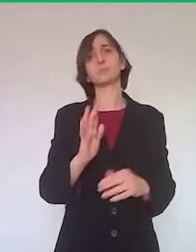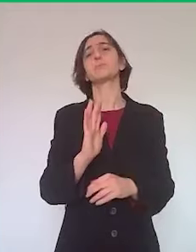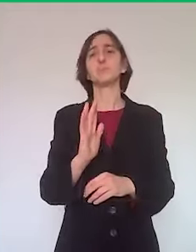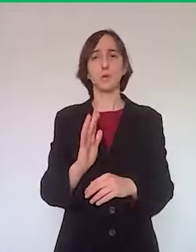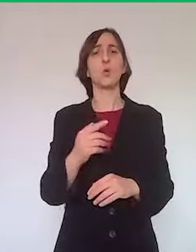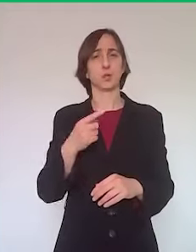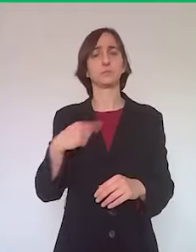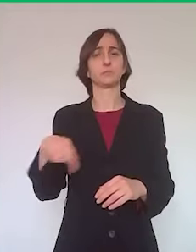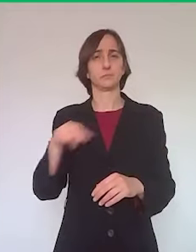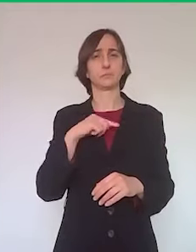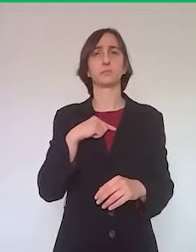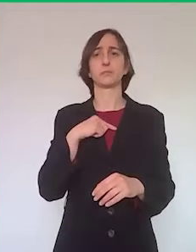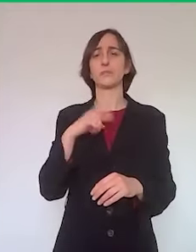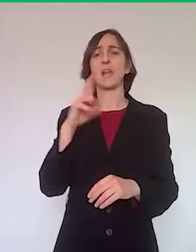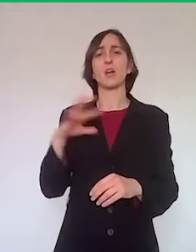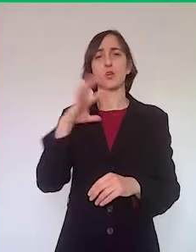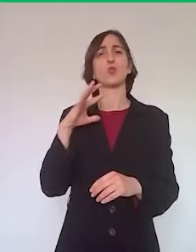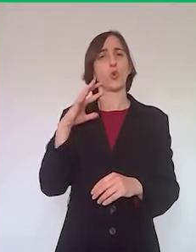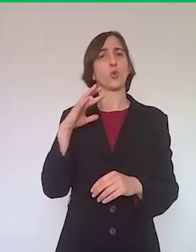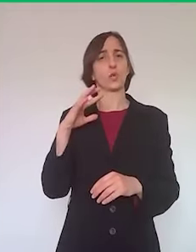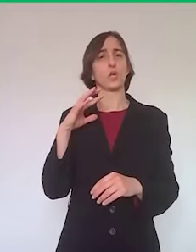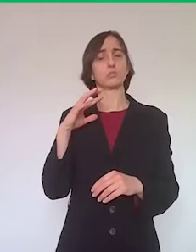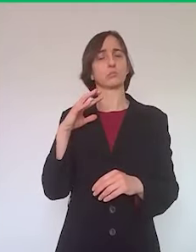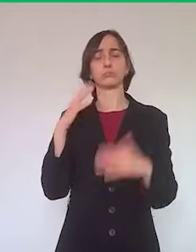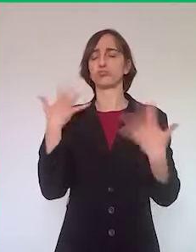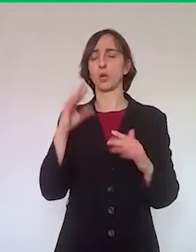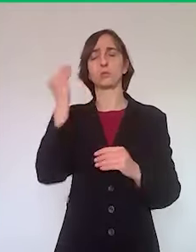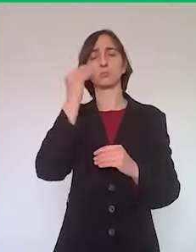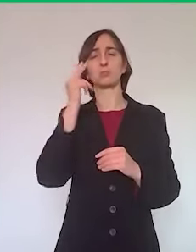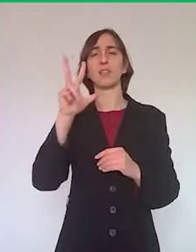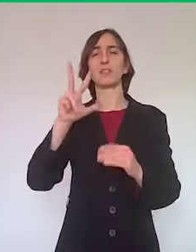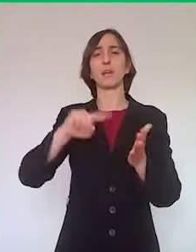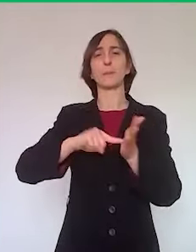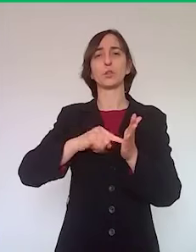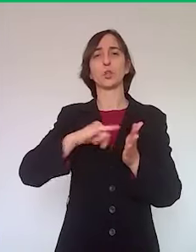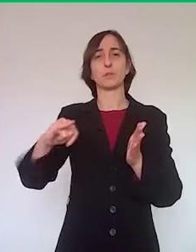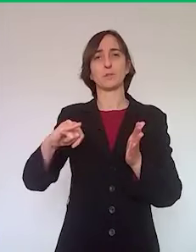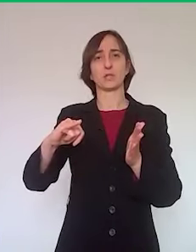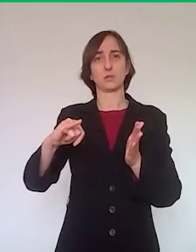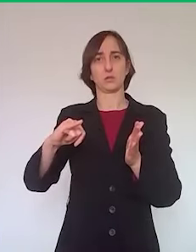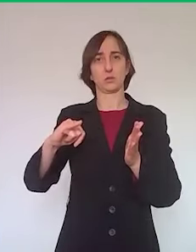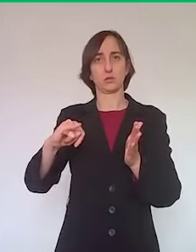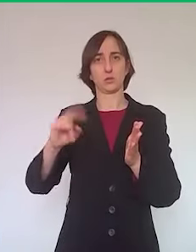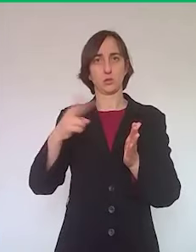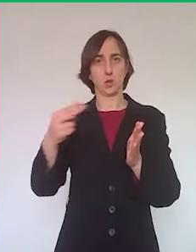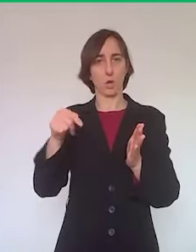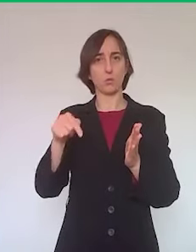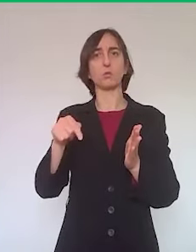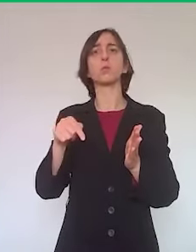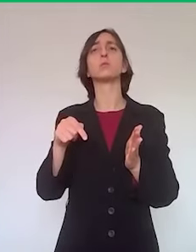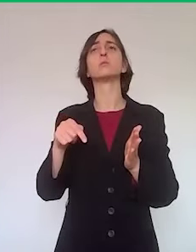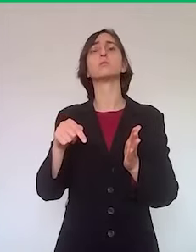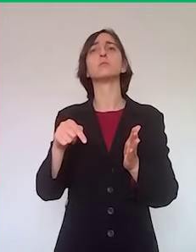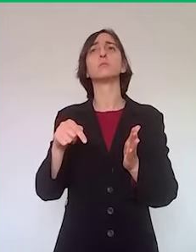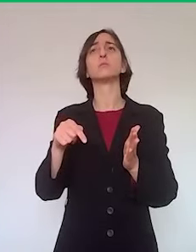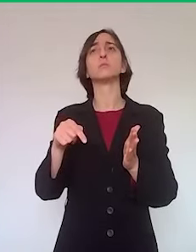abbiamo immaginato un primo stanziamento di 3 milioni e mezzo di Euro, abbiamo concordato anche le linee guida di